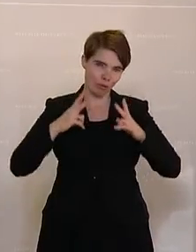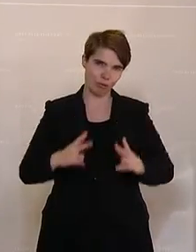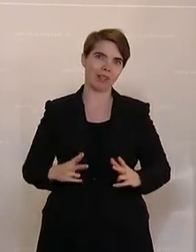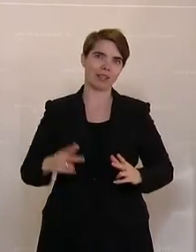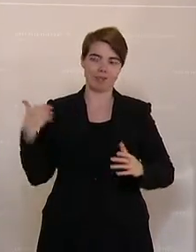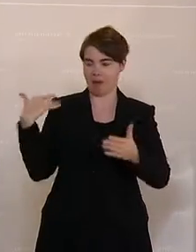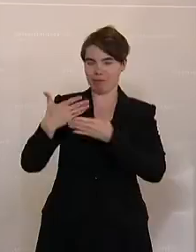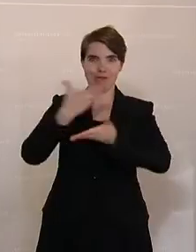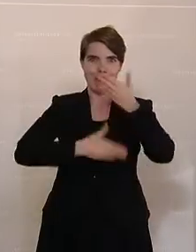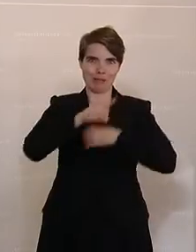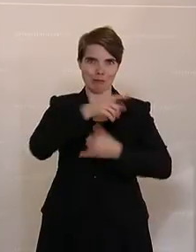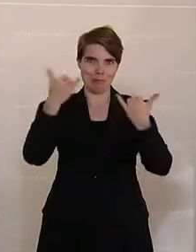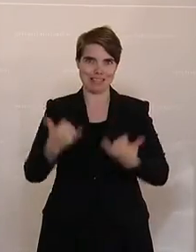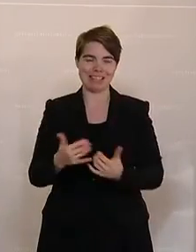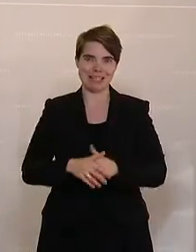verlaufen sind.